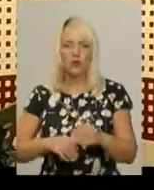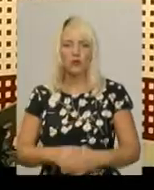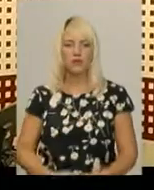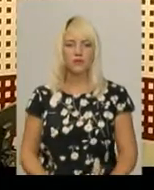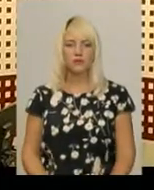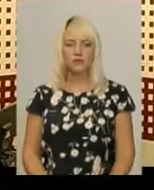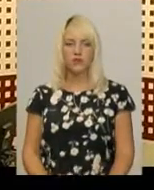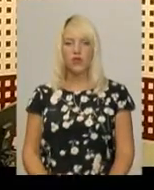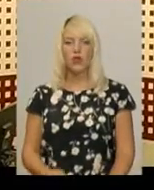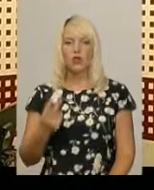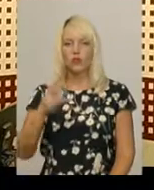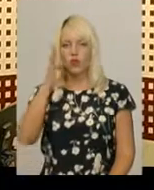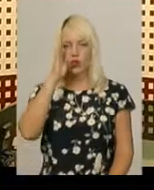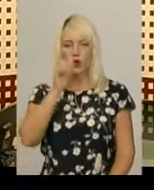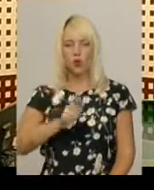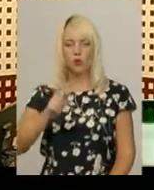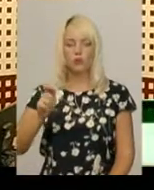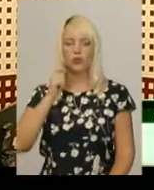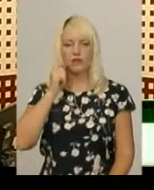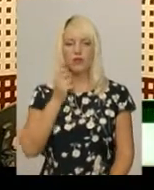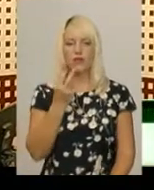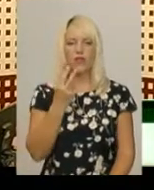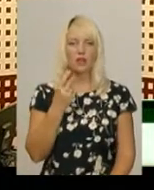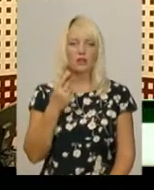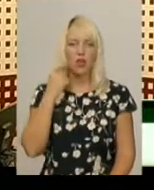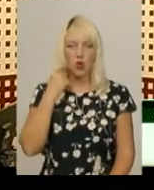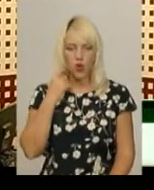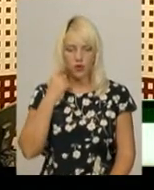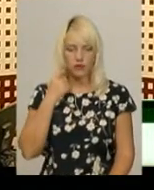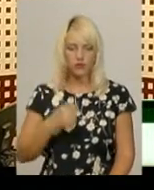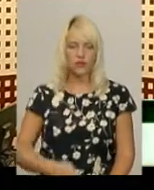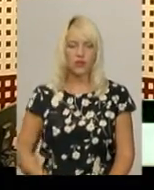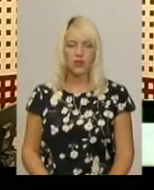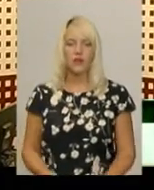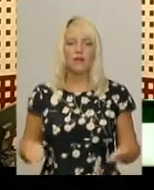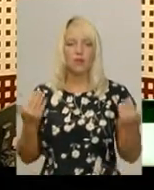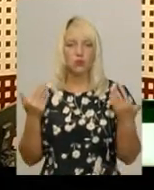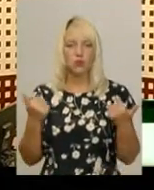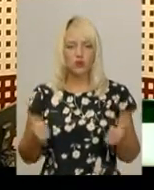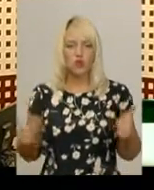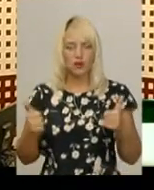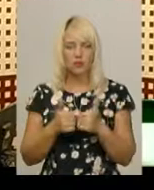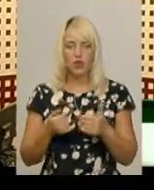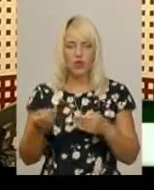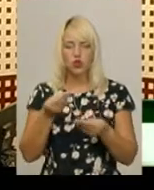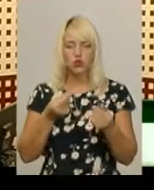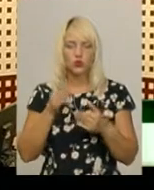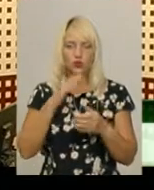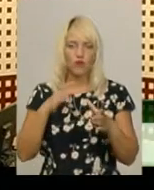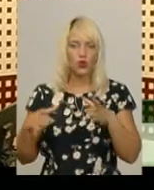Двоє хлопчиків віком 12 років відпочивали біля штучної водойми,